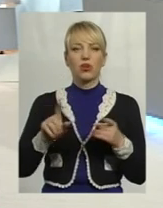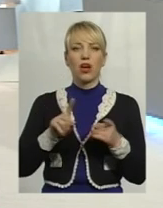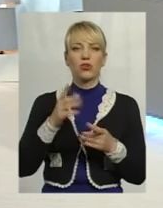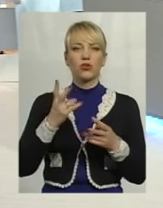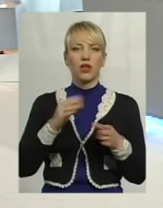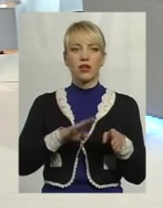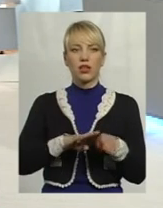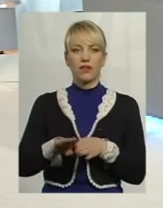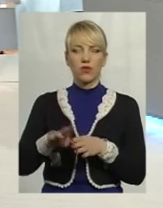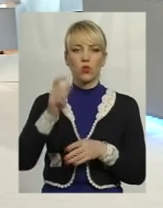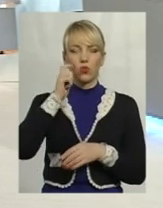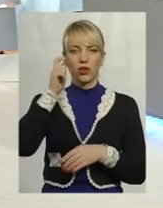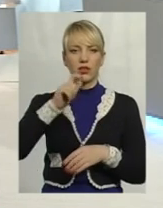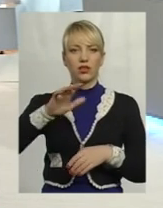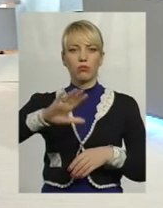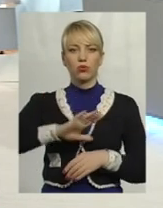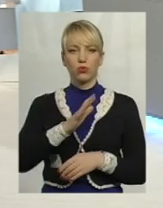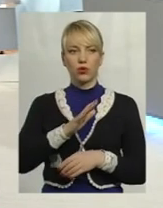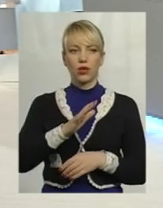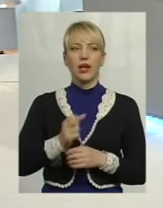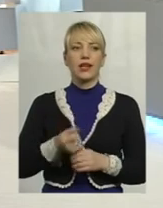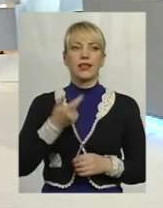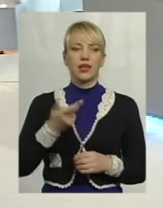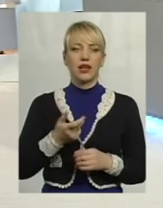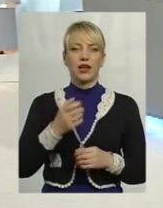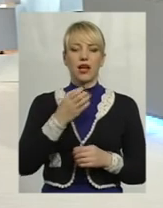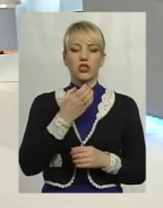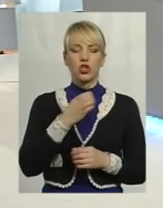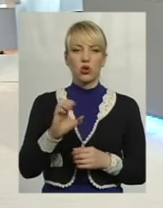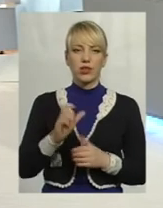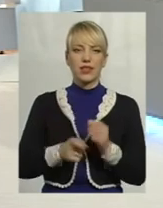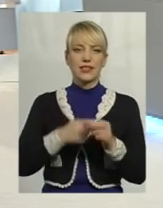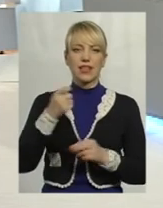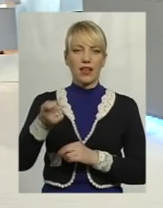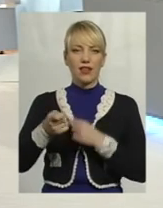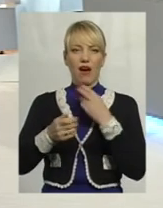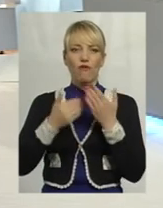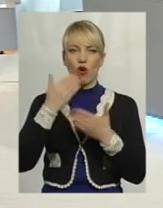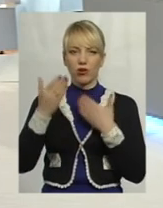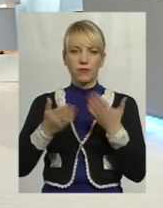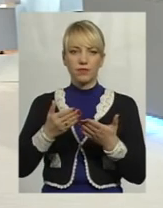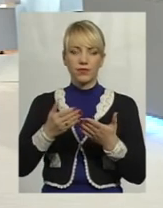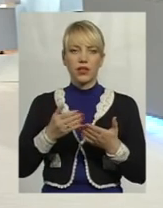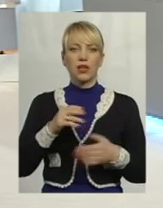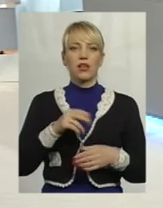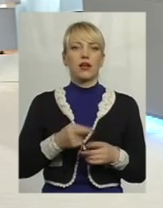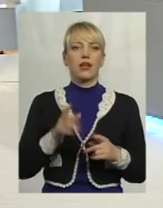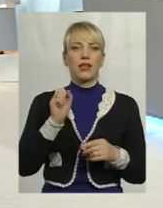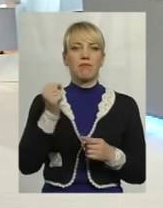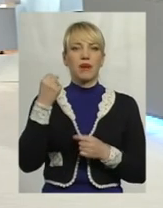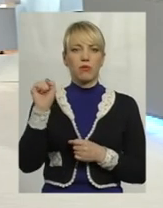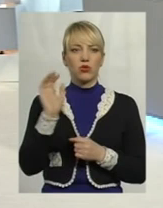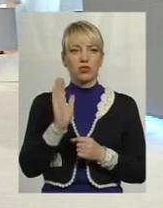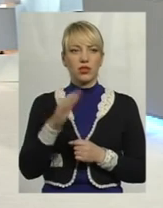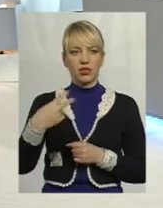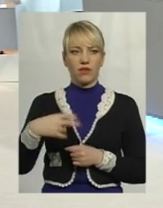України було там кілька сот заявок, так, найбільше, переможців лише